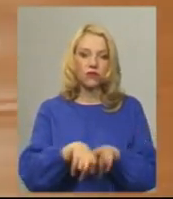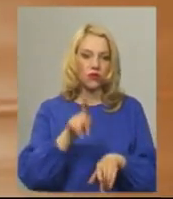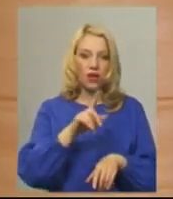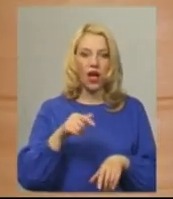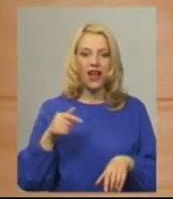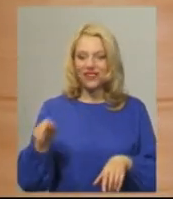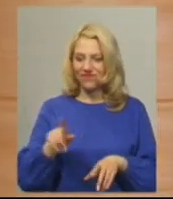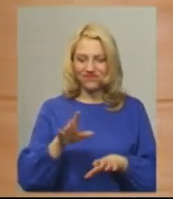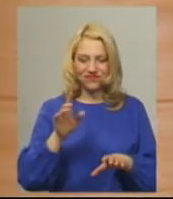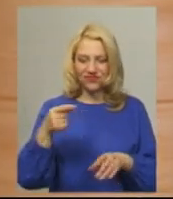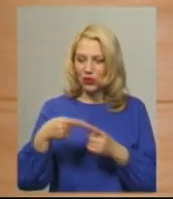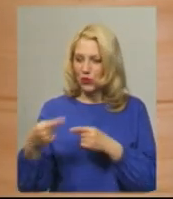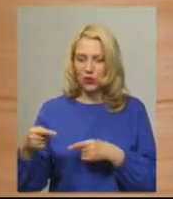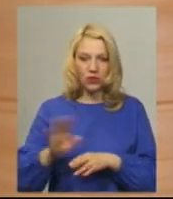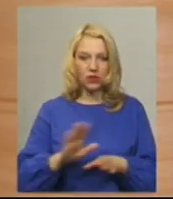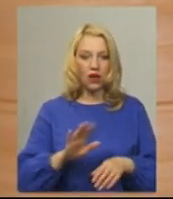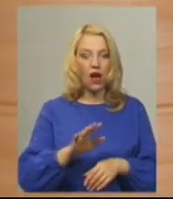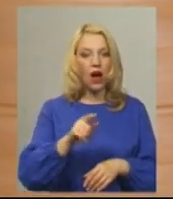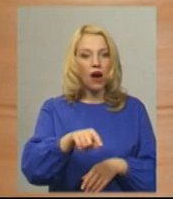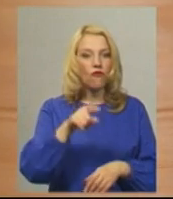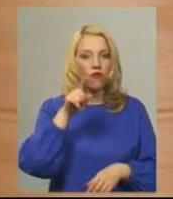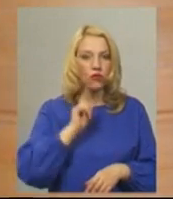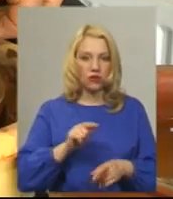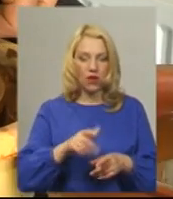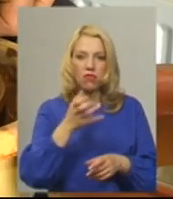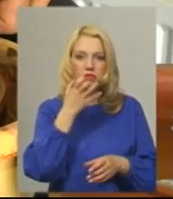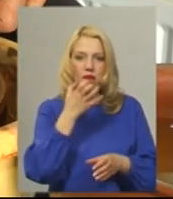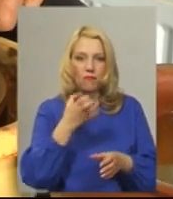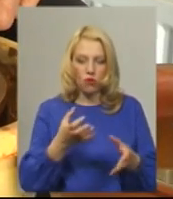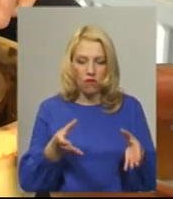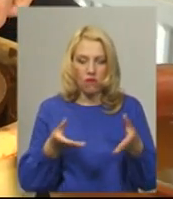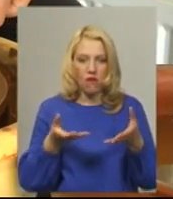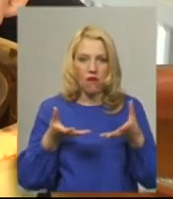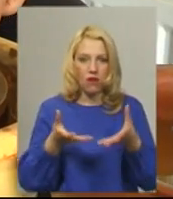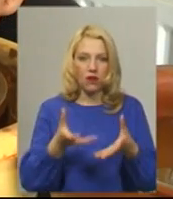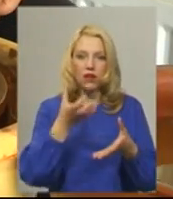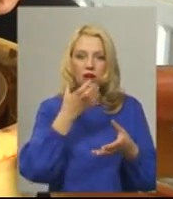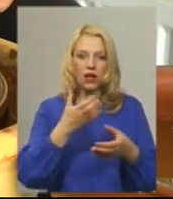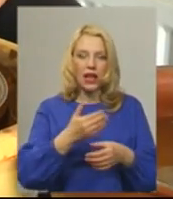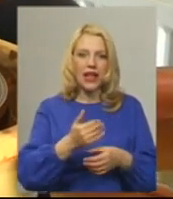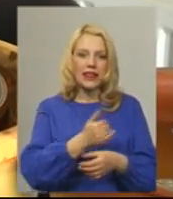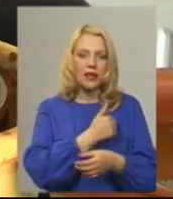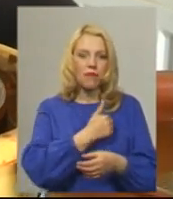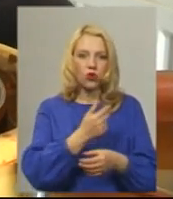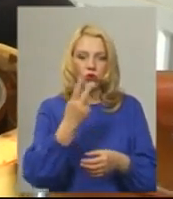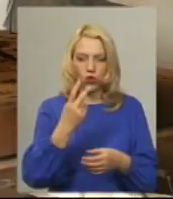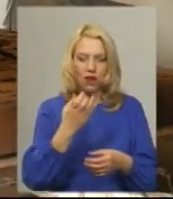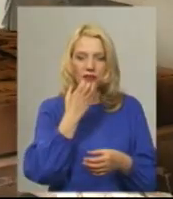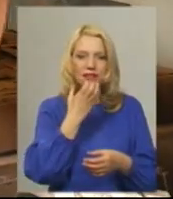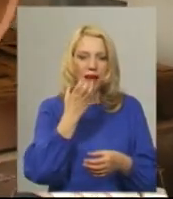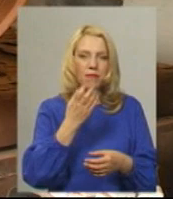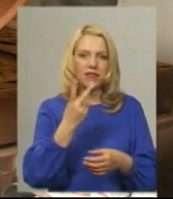мені немає різниці. Чи ще рівка чи цей. Довше тримає тепло, грубі стінки, воно дає температуру. Два часа на столі, страва стоїть тепла.